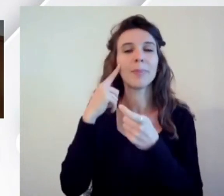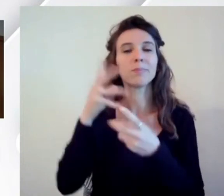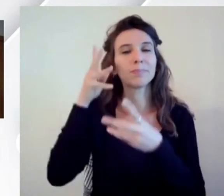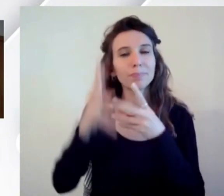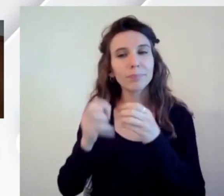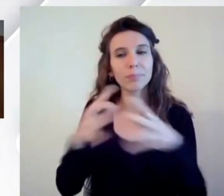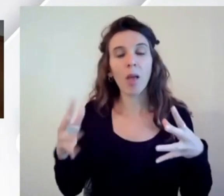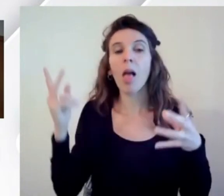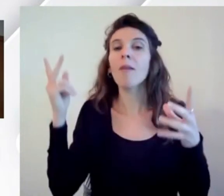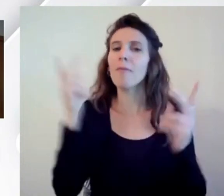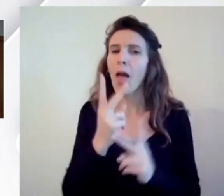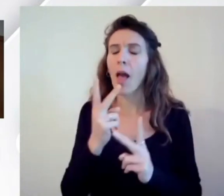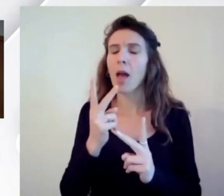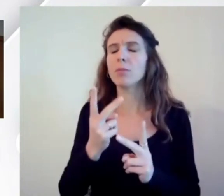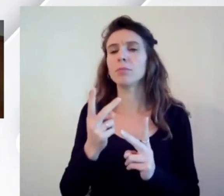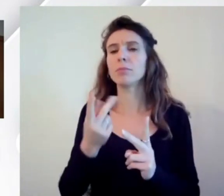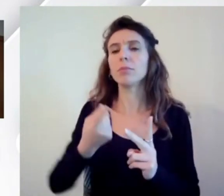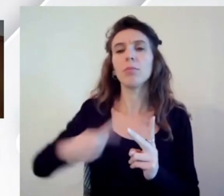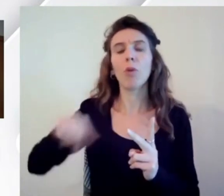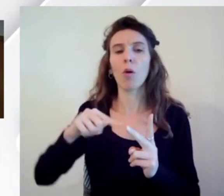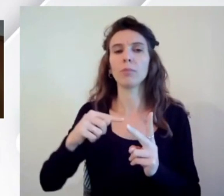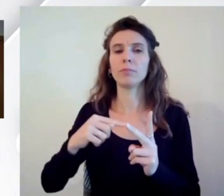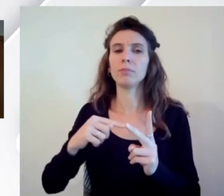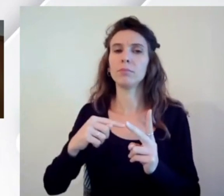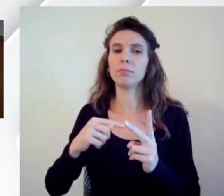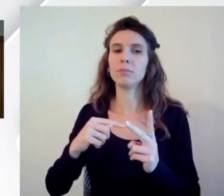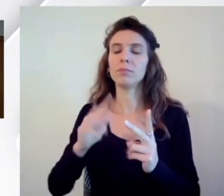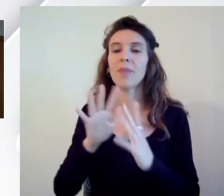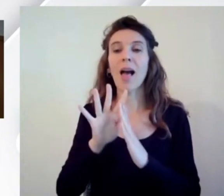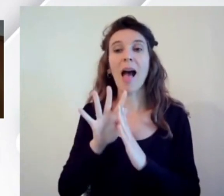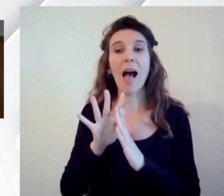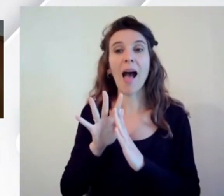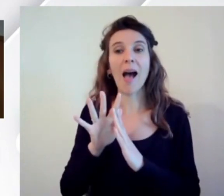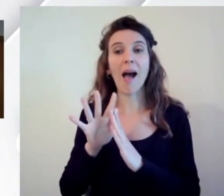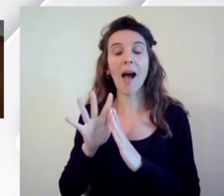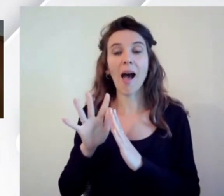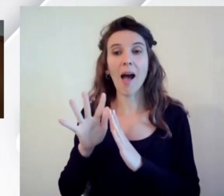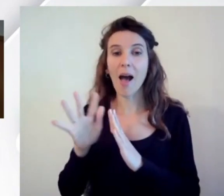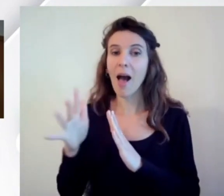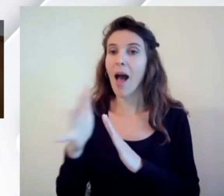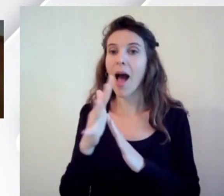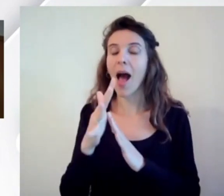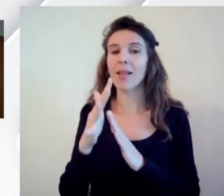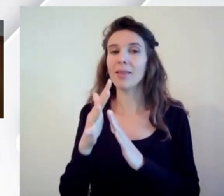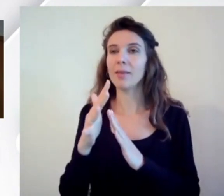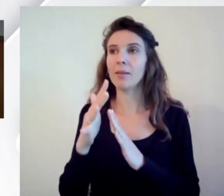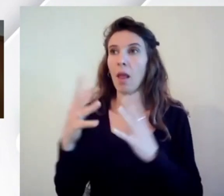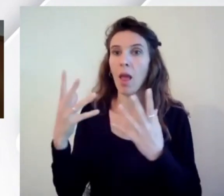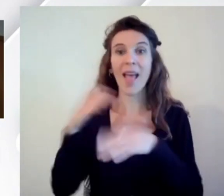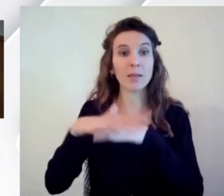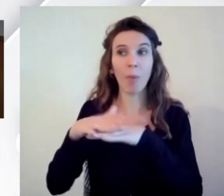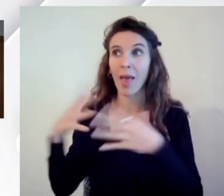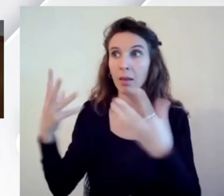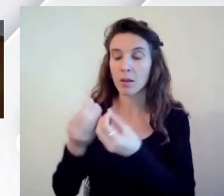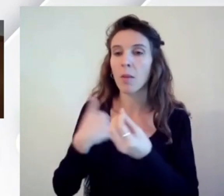noi abbiamo come dire insieme a tanti altri cercato di definire questi profili e anche ai tavoli